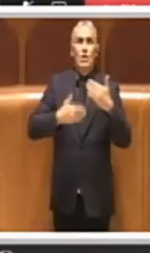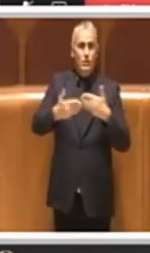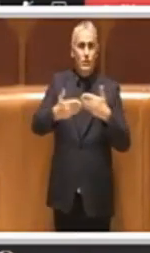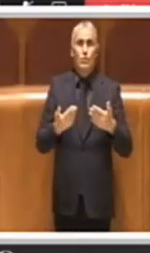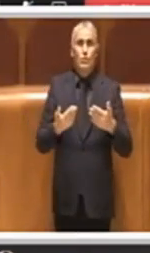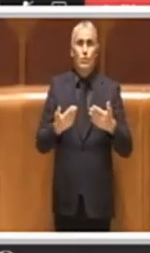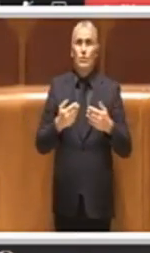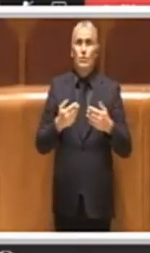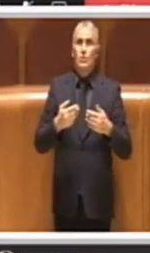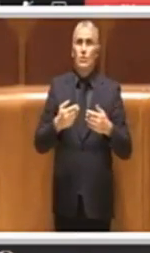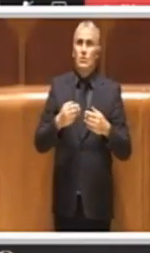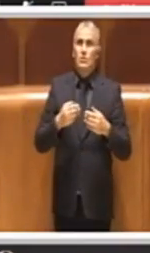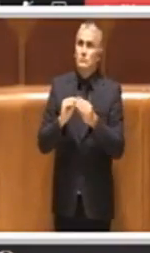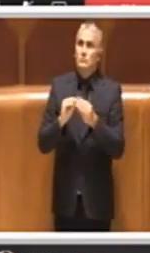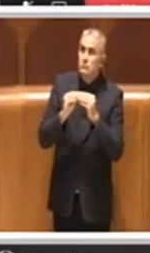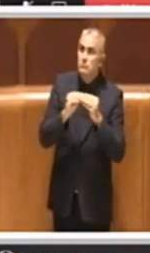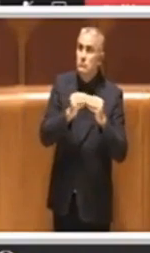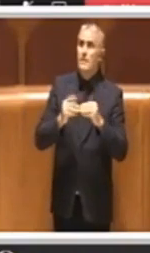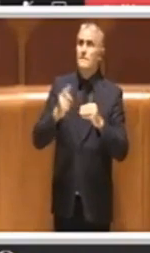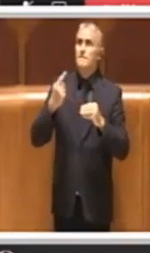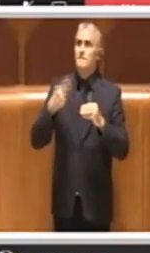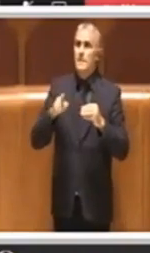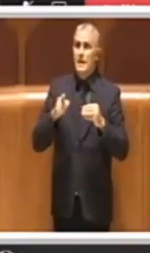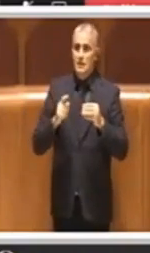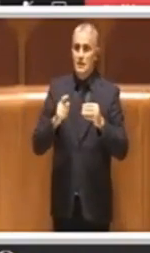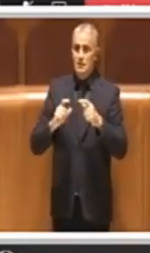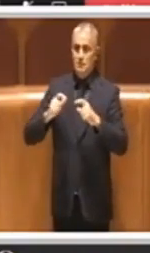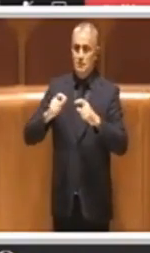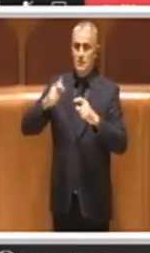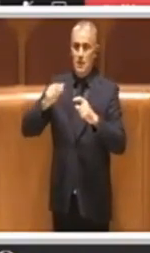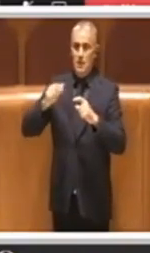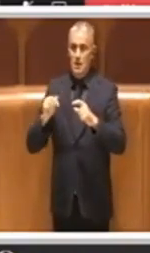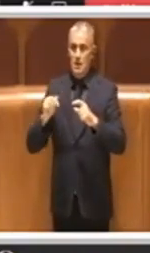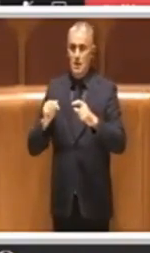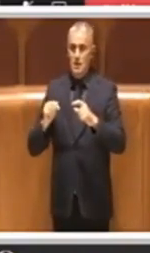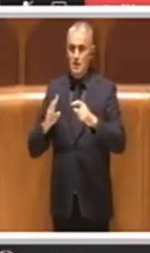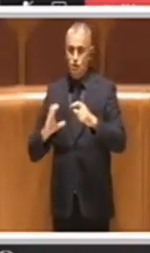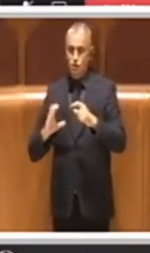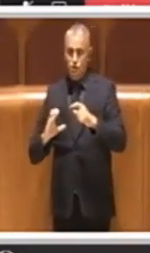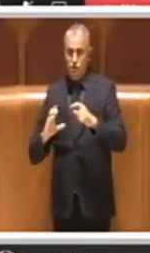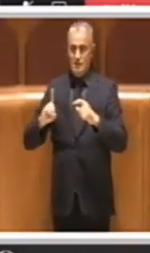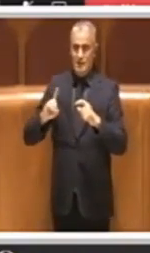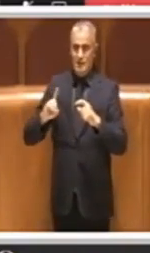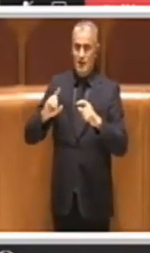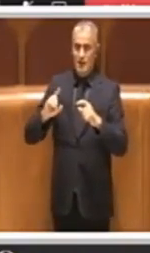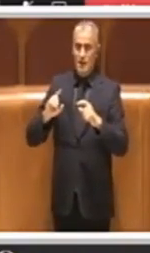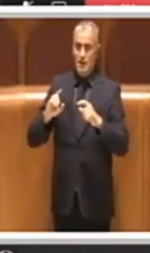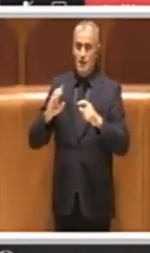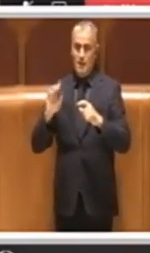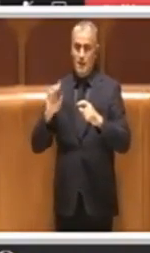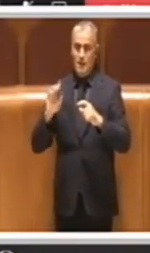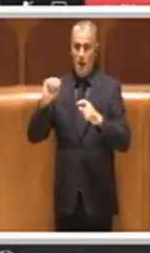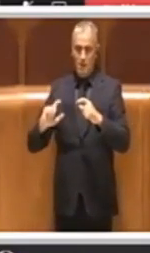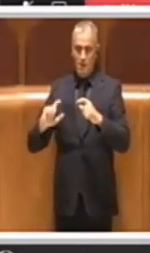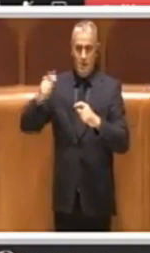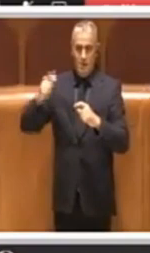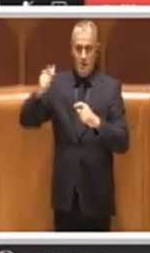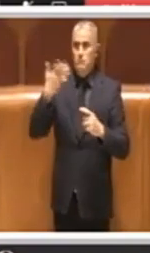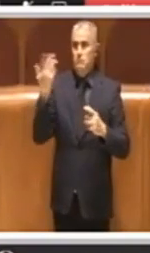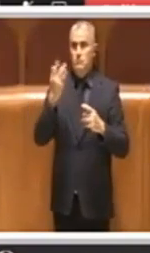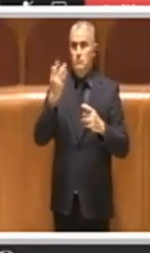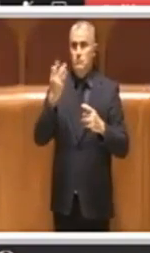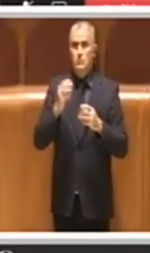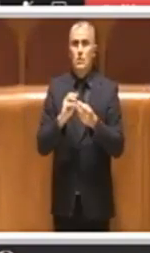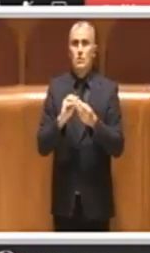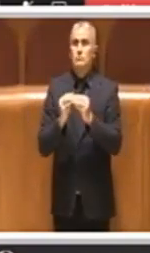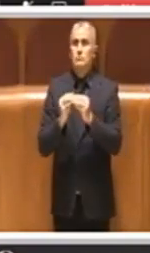possibili interventi per ottenere delle classi energetiche migliori, quindi le coibentazioni, la sostituzione